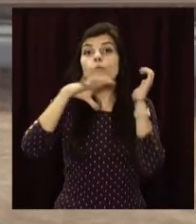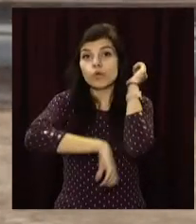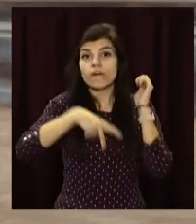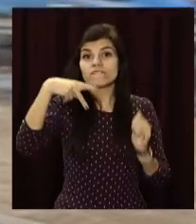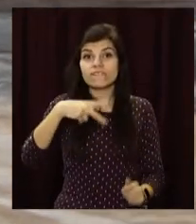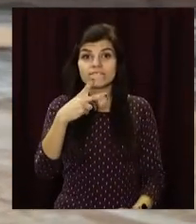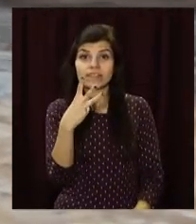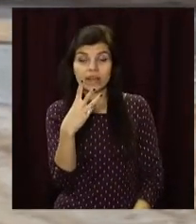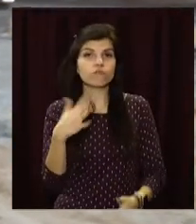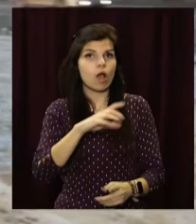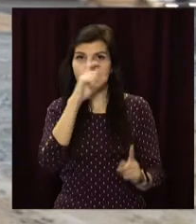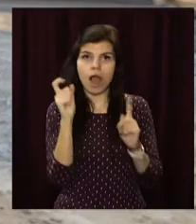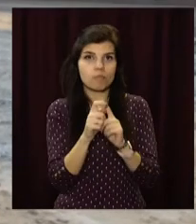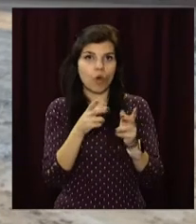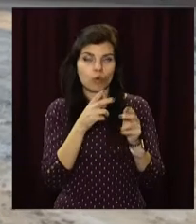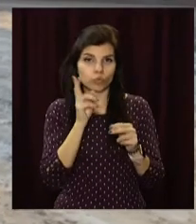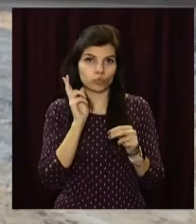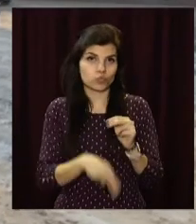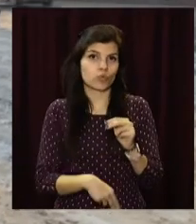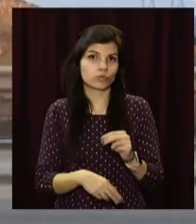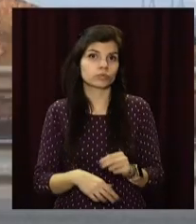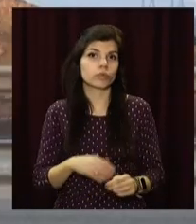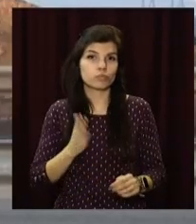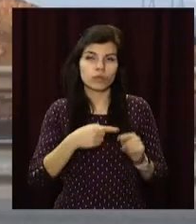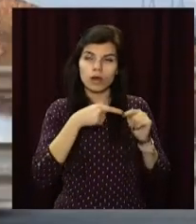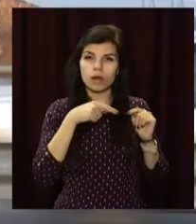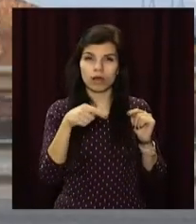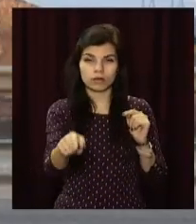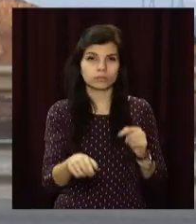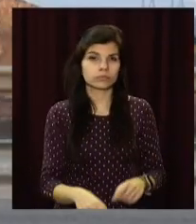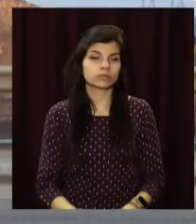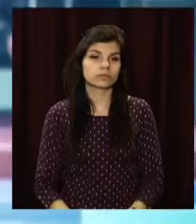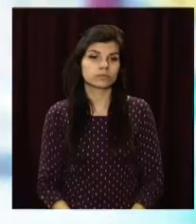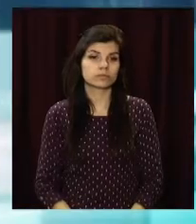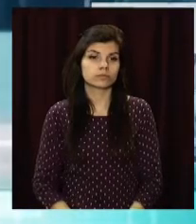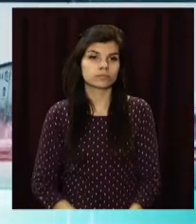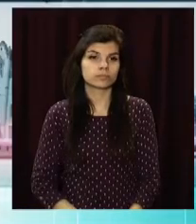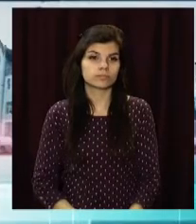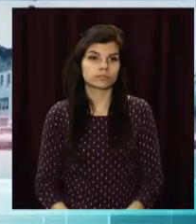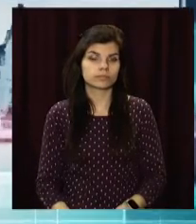-го. Вікторія Вахрушина, Денис Крикус, ОПЕН-ЮС, Телеканал «Відкритий».